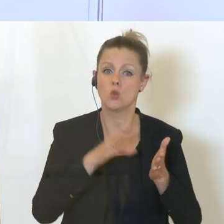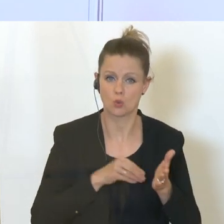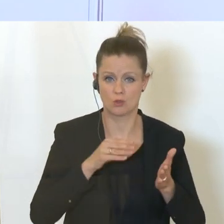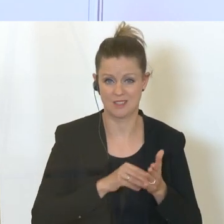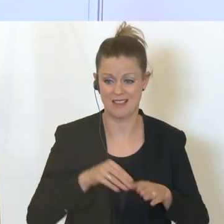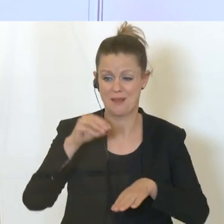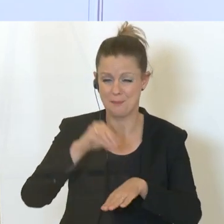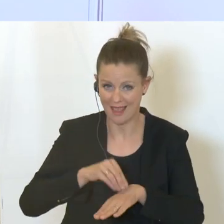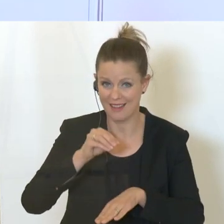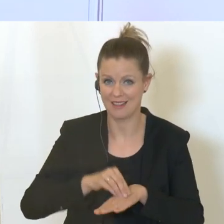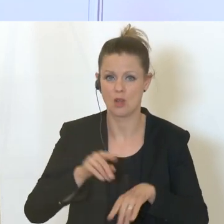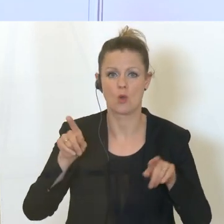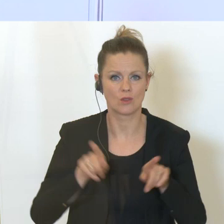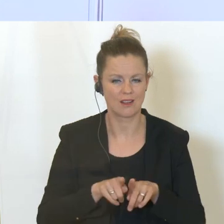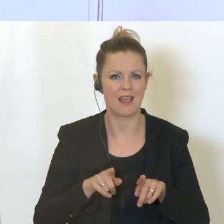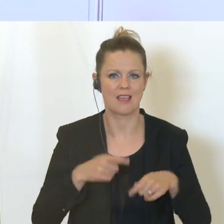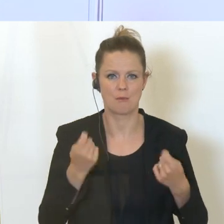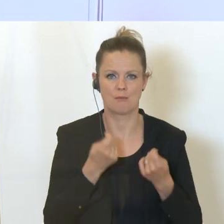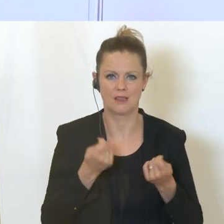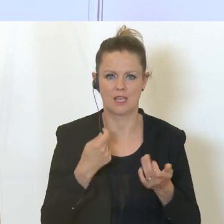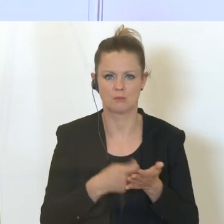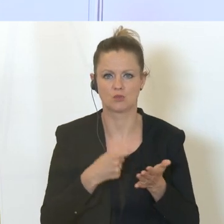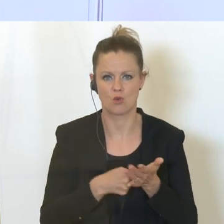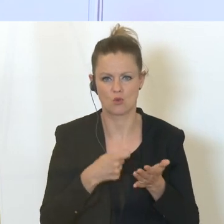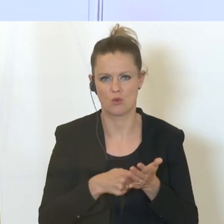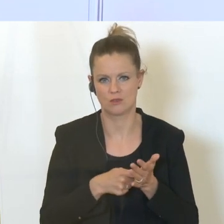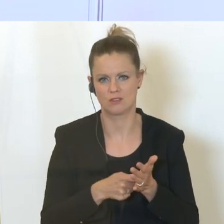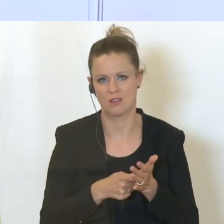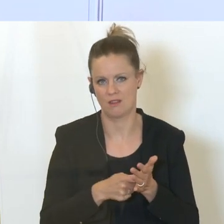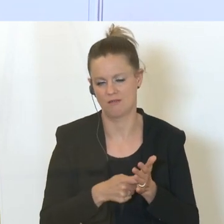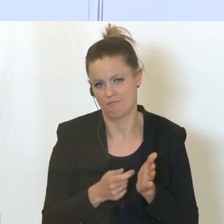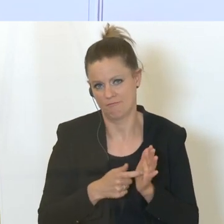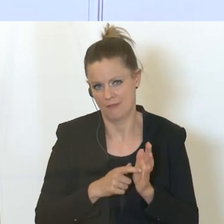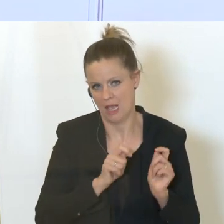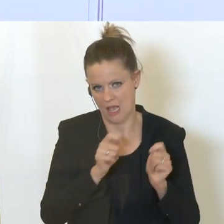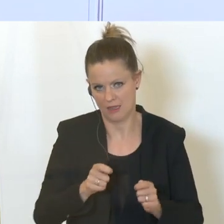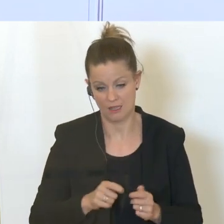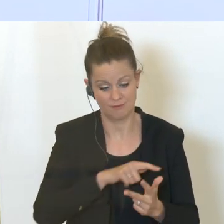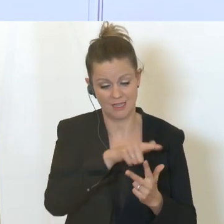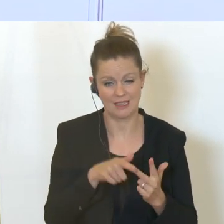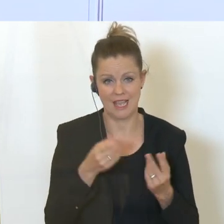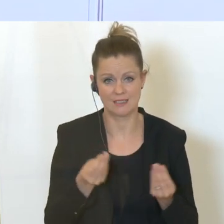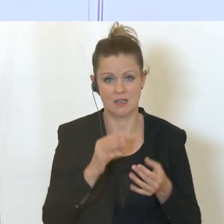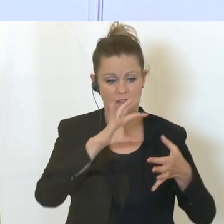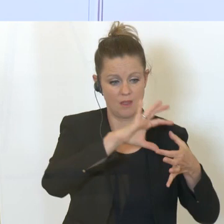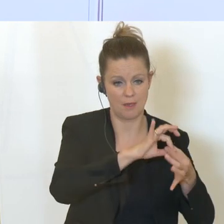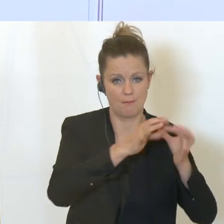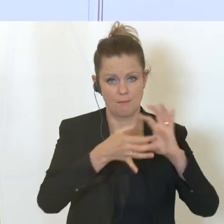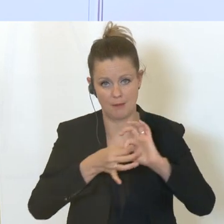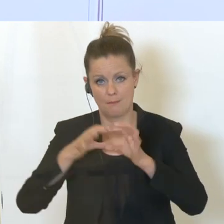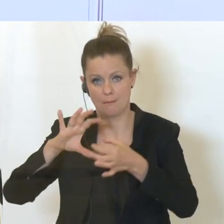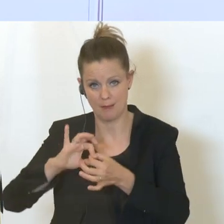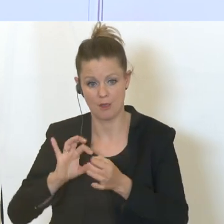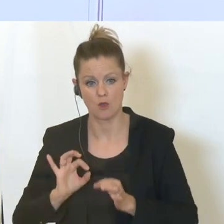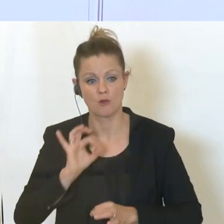und dann gleich mit den Betriebskosten weiterzugehen. Wir werden dann sehen, diese drei Komponenten spielen entsprechend zusammen und sollen